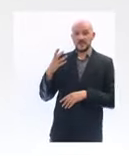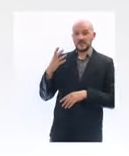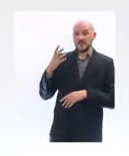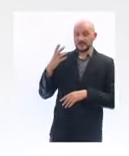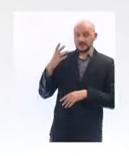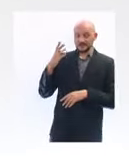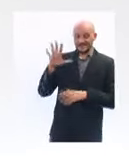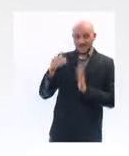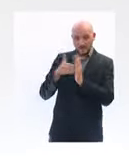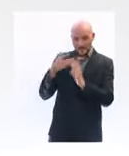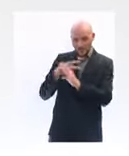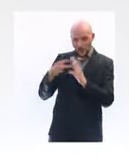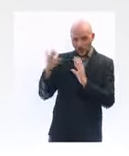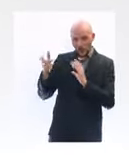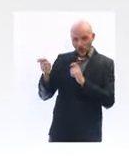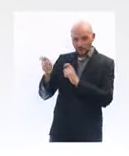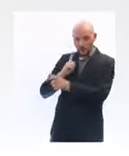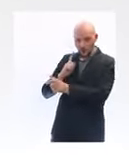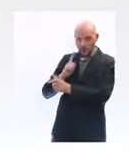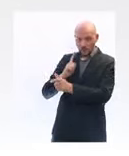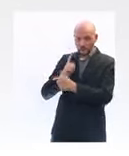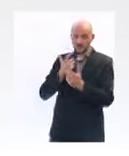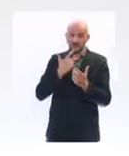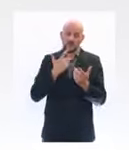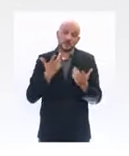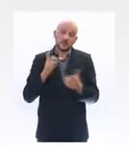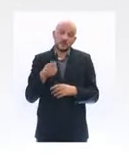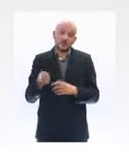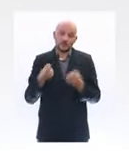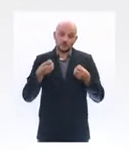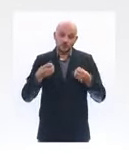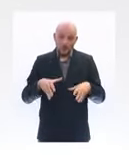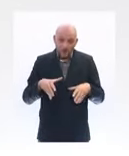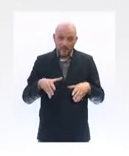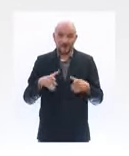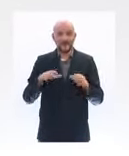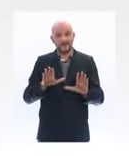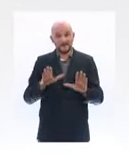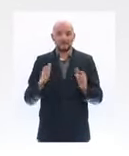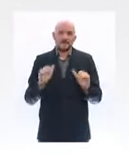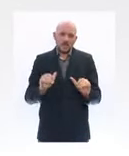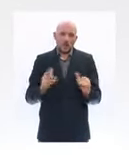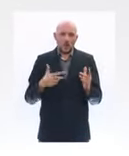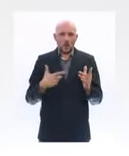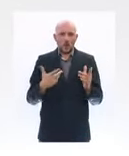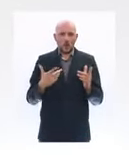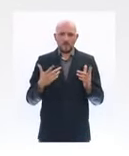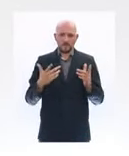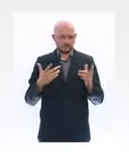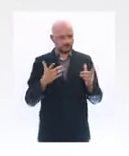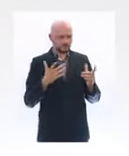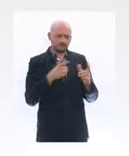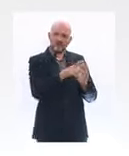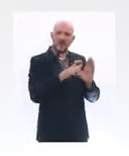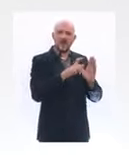lourde pour lui. Le bailleur perdra donc 3 500 euros au lieu des 5 000 qu'il aurait dû perdre avec cette remise. Le restaurateur, lui, et c'est le